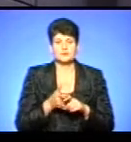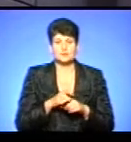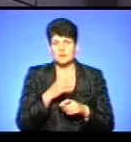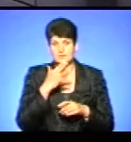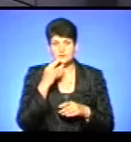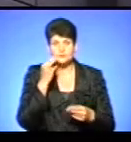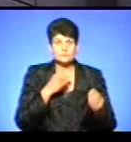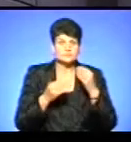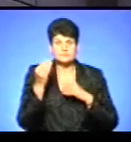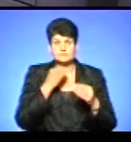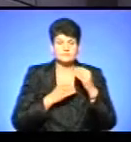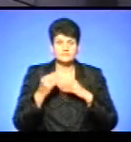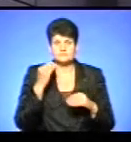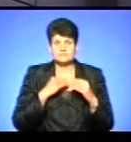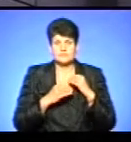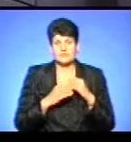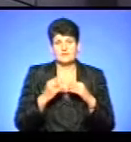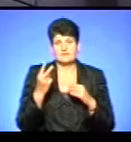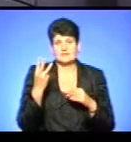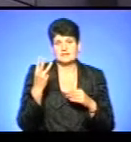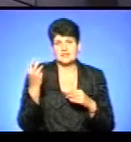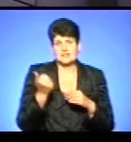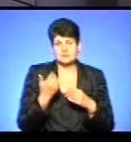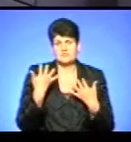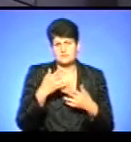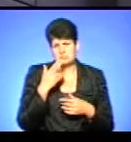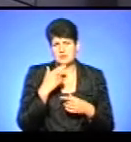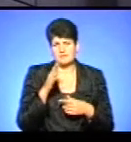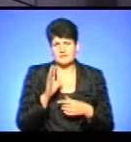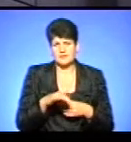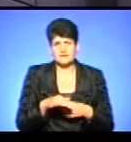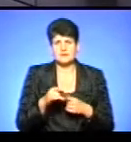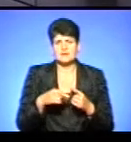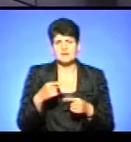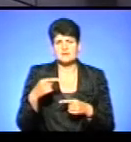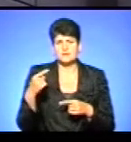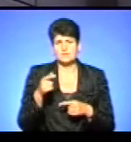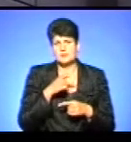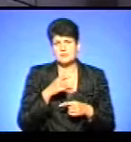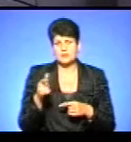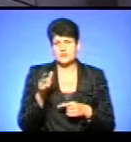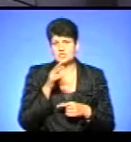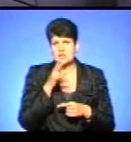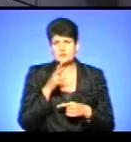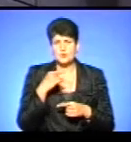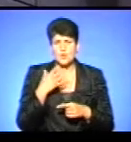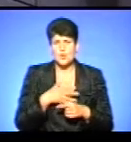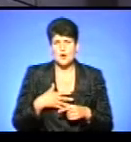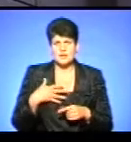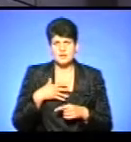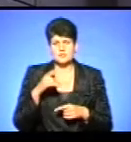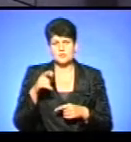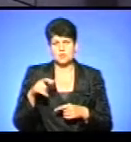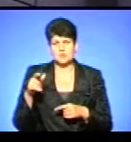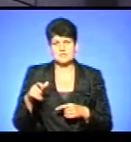'їдали. Але десь, думаю, за два-три тижні ми вже привикли. в принципі, наступні періоди часу організм взагалі людський, він дуже